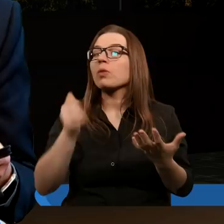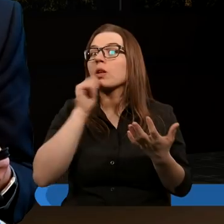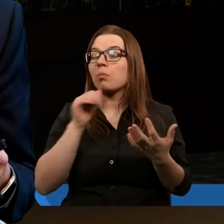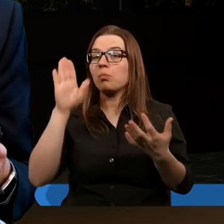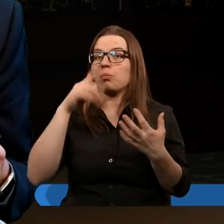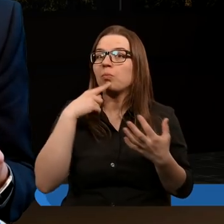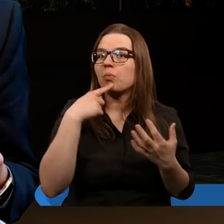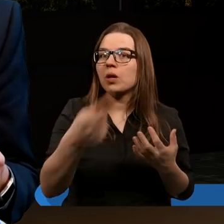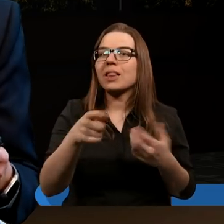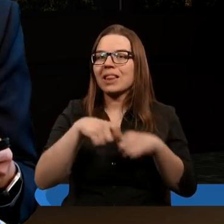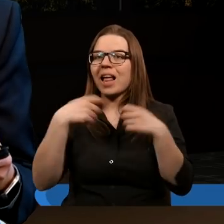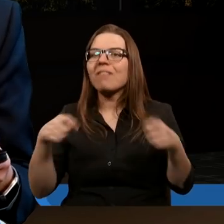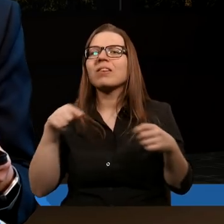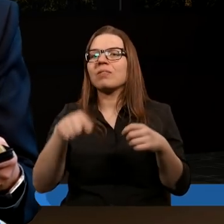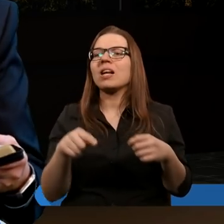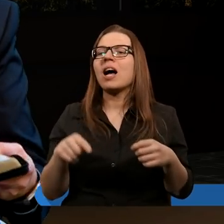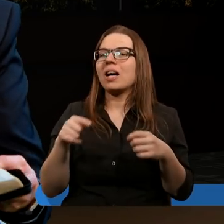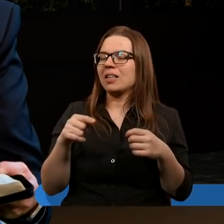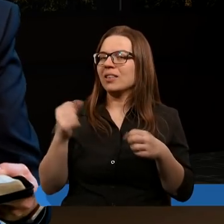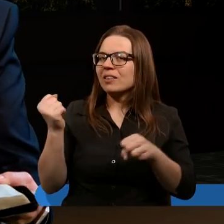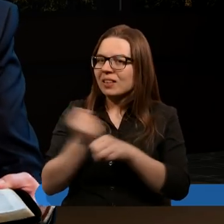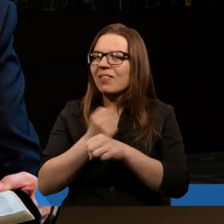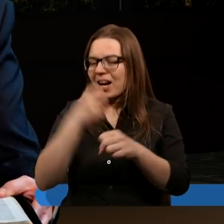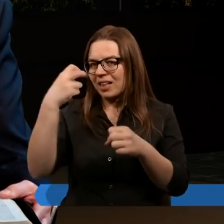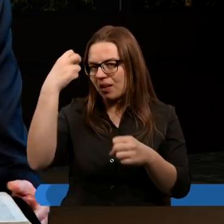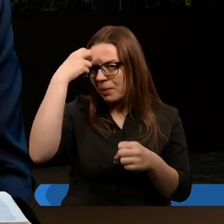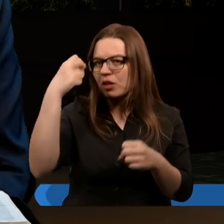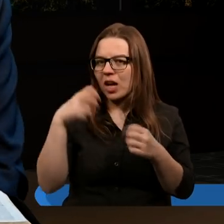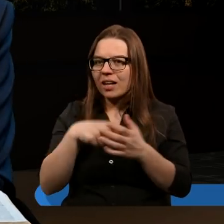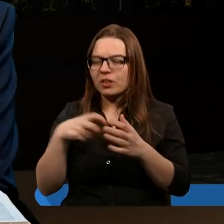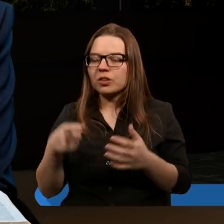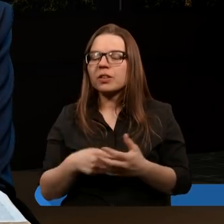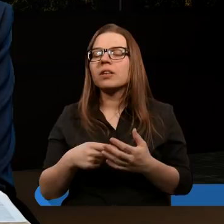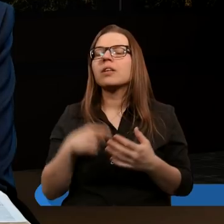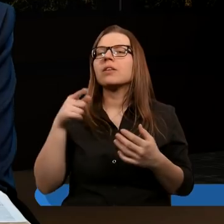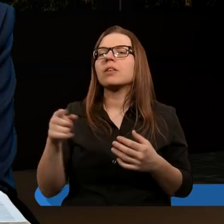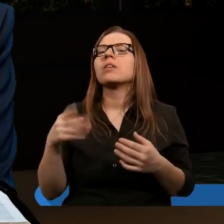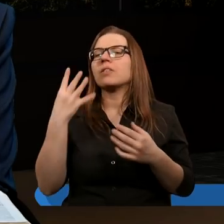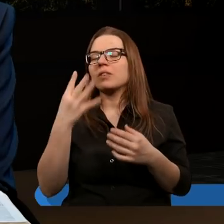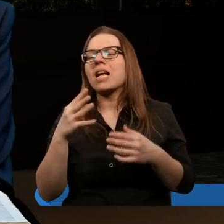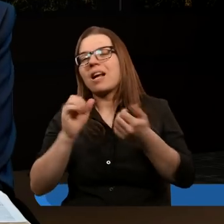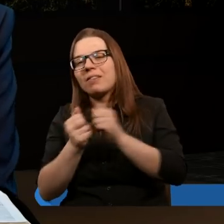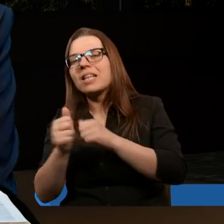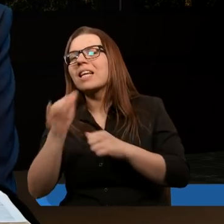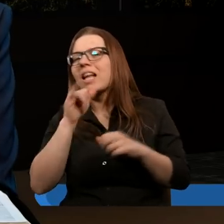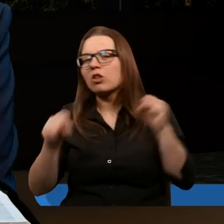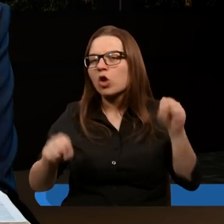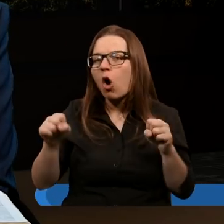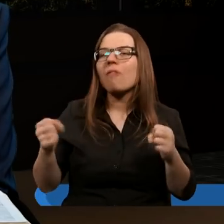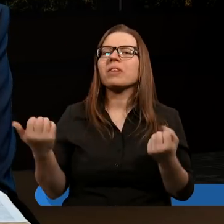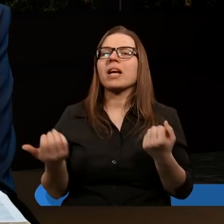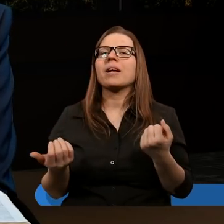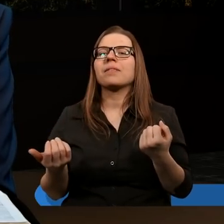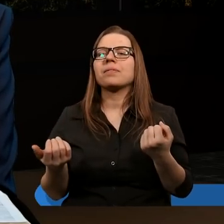a jest nawiązanie bardzo mocne w tej czwartej pieczęci, są wymienieni ci cztery sędziowie właśnie, jest to